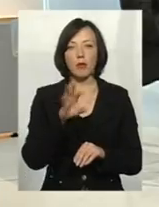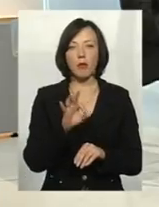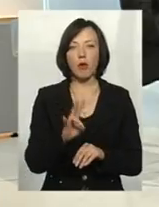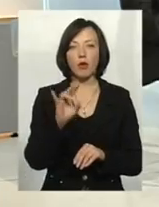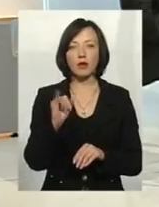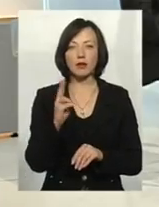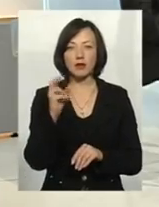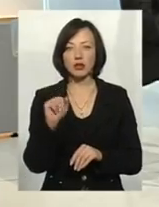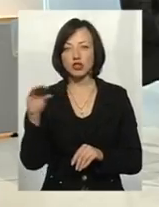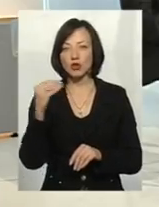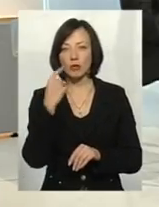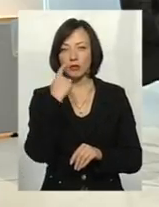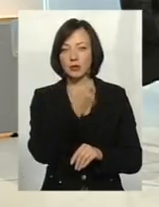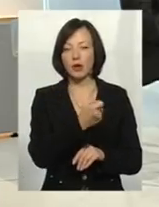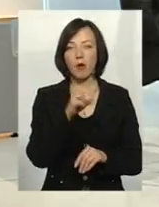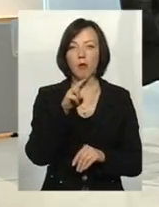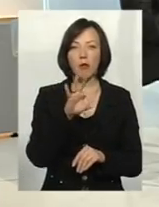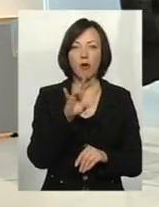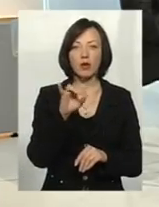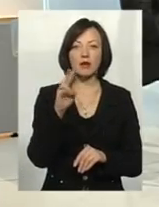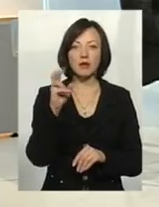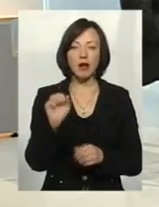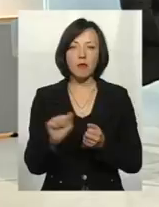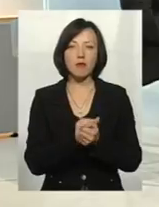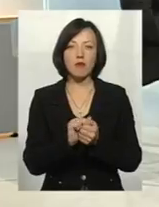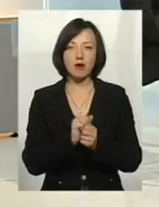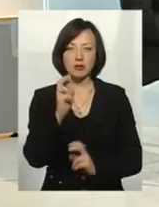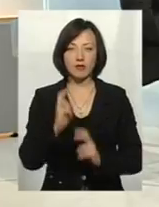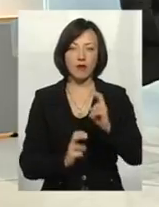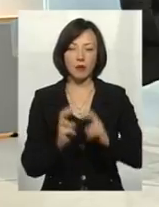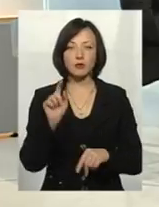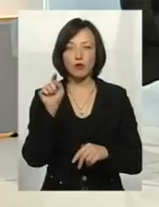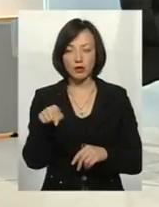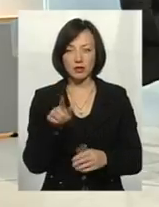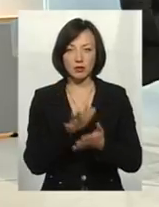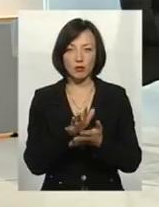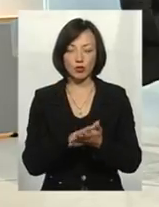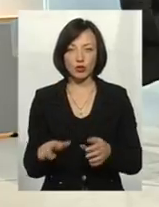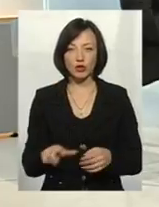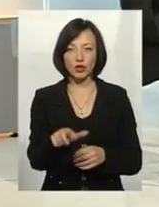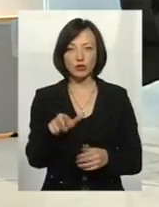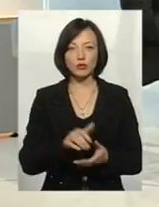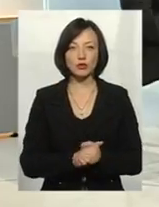скажімо, Житомир закидав Понінківській картонно-паперовій фабриці, що вони забруднювали.